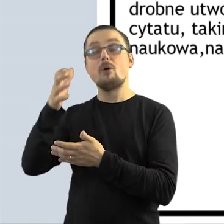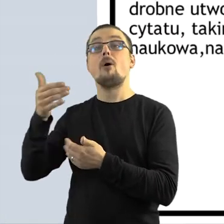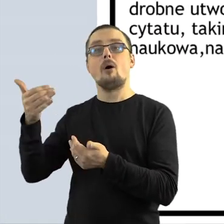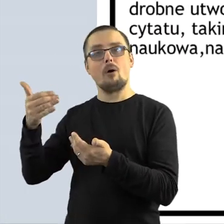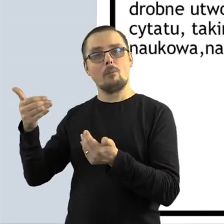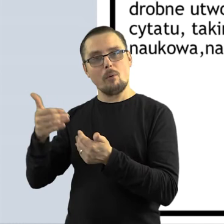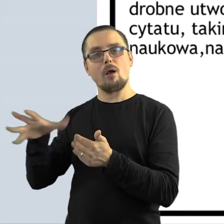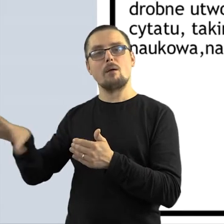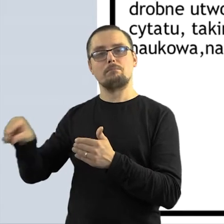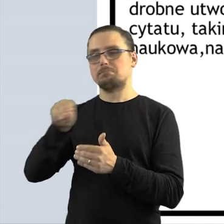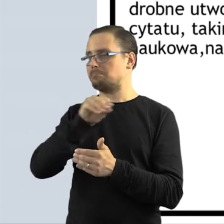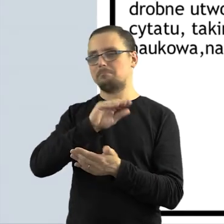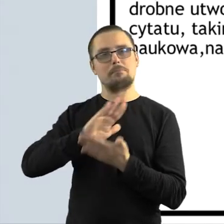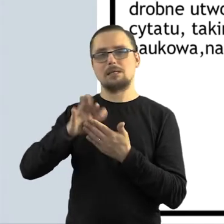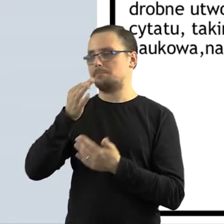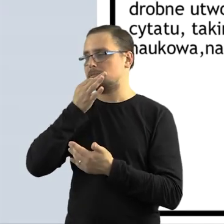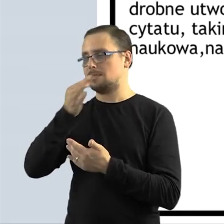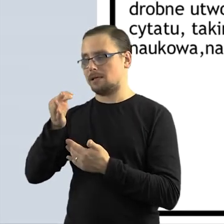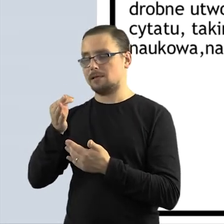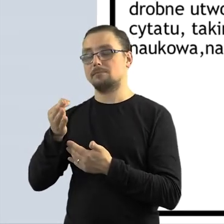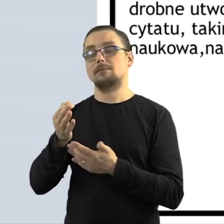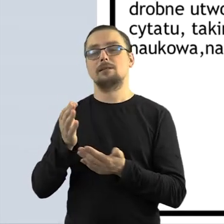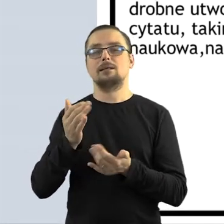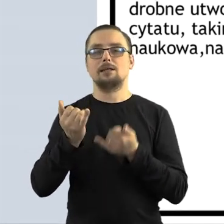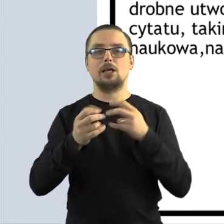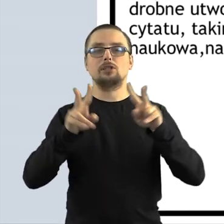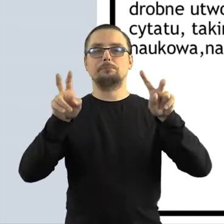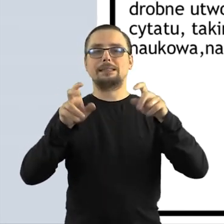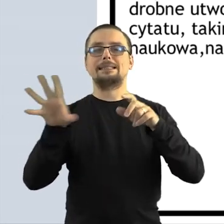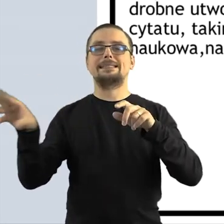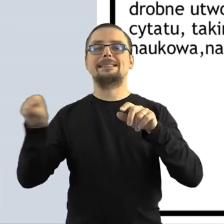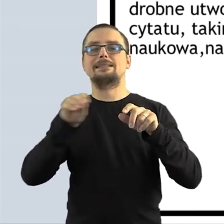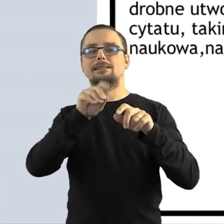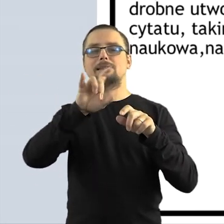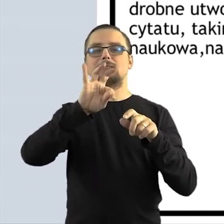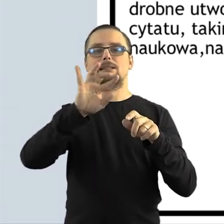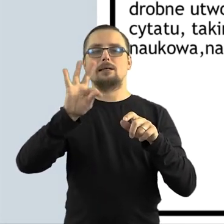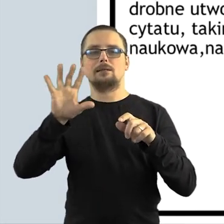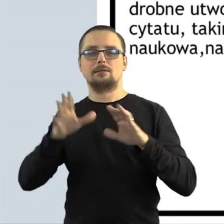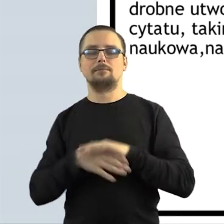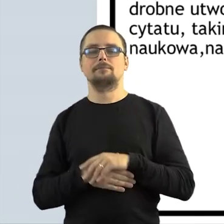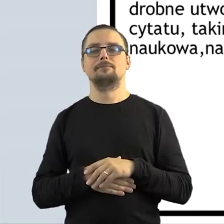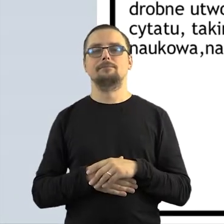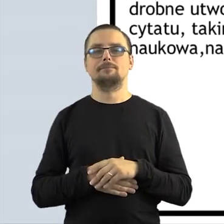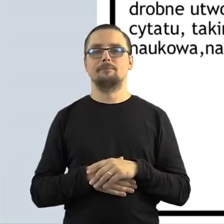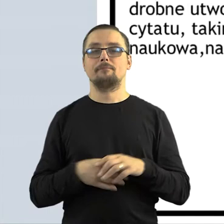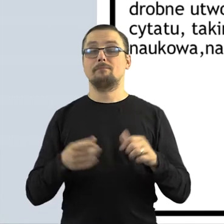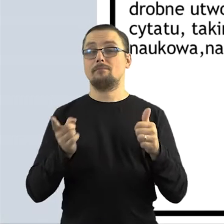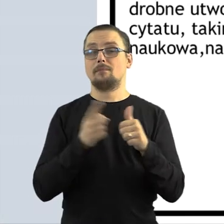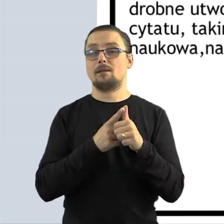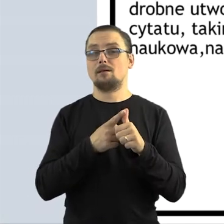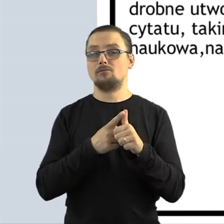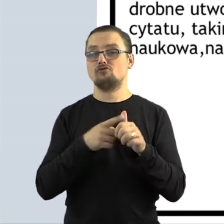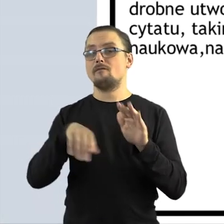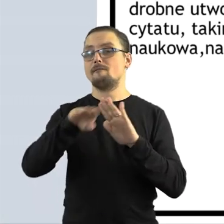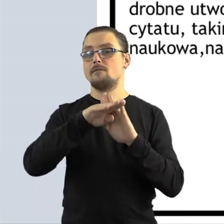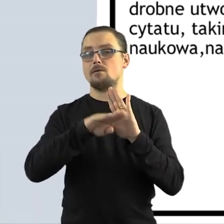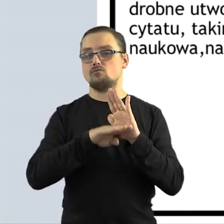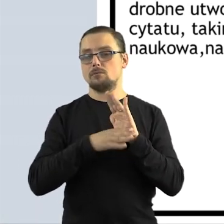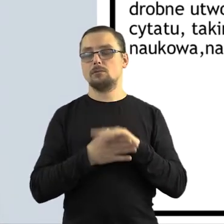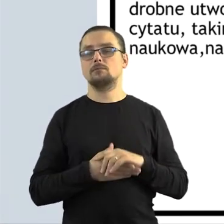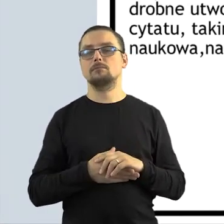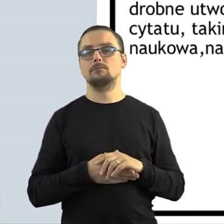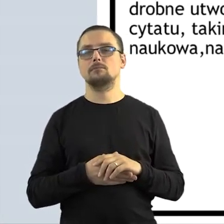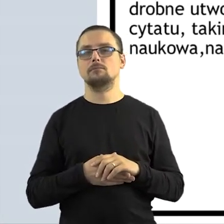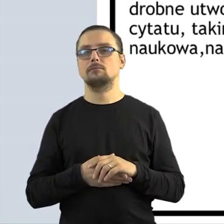się pytać o zgodę twórcy. Po pierwsze warunkiem do spełnienia jest to, że